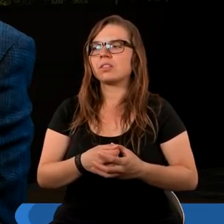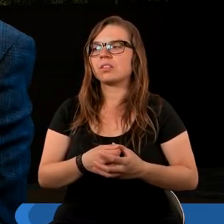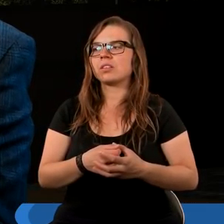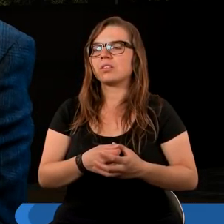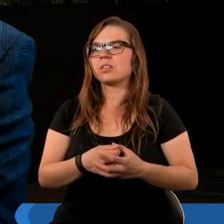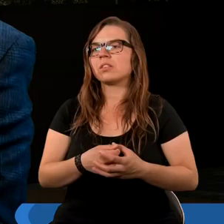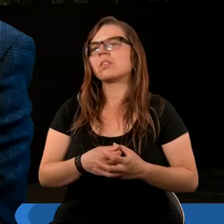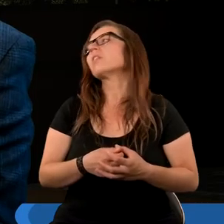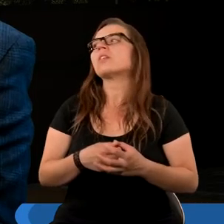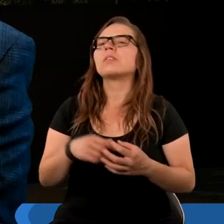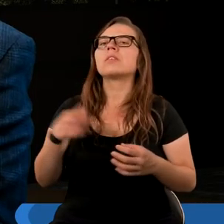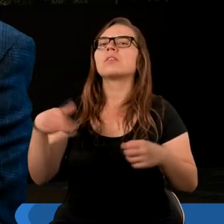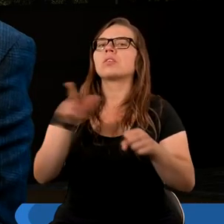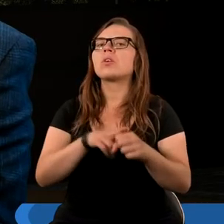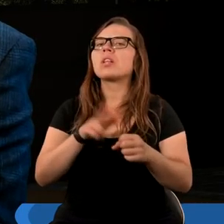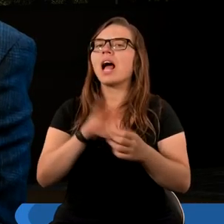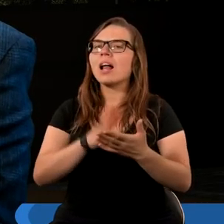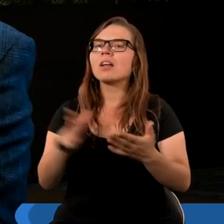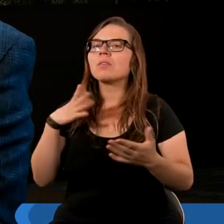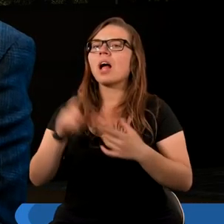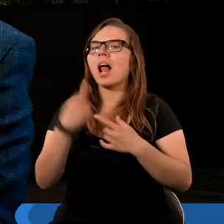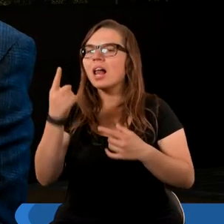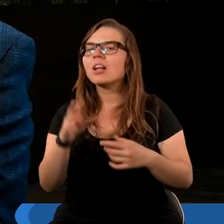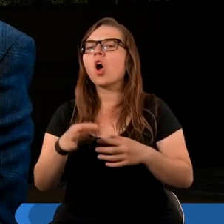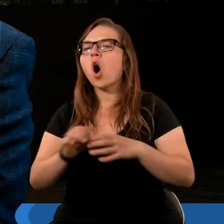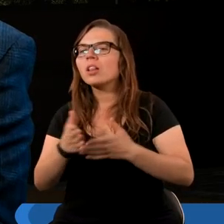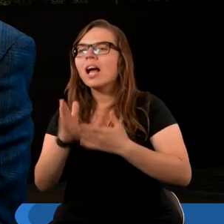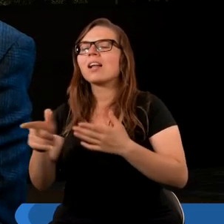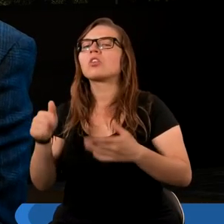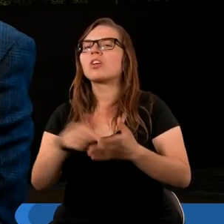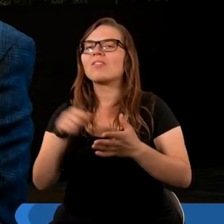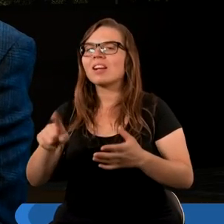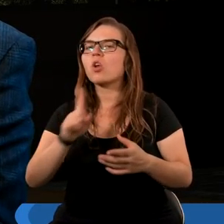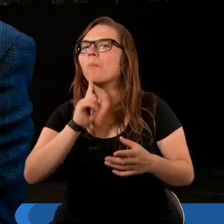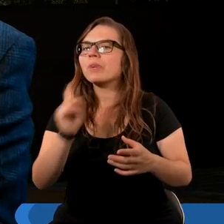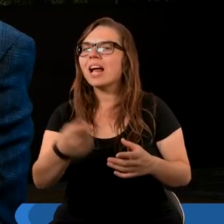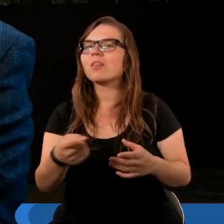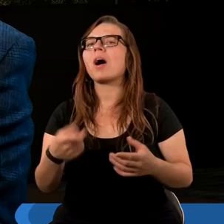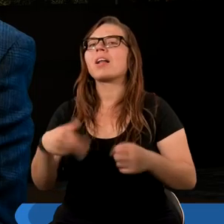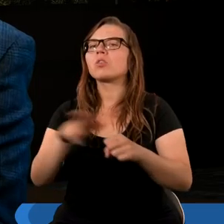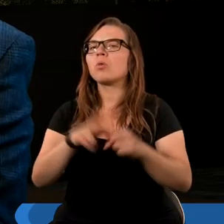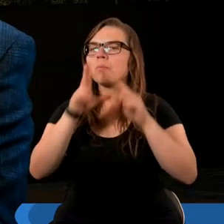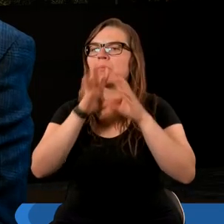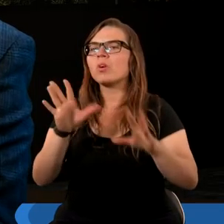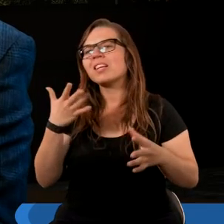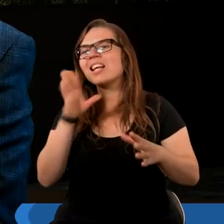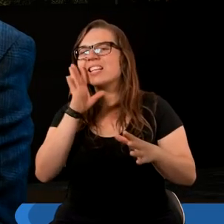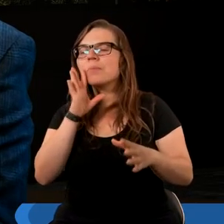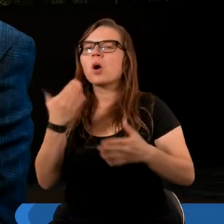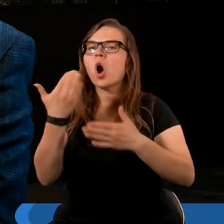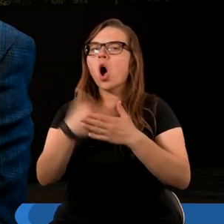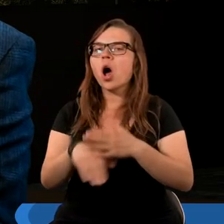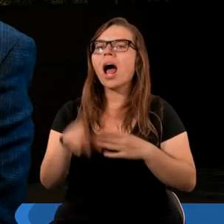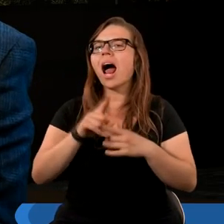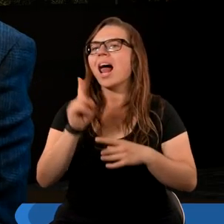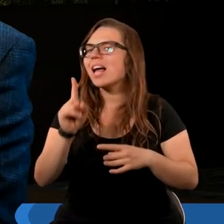Także było na skraju, a jednak się odradza. I to jest właśnie to przesłanie, które pokazuje, że niby koniec,